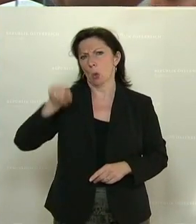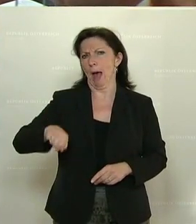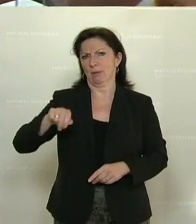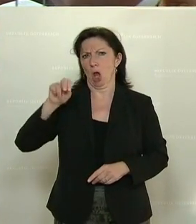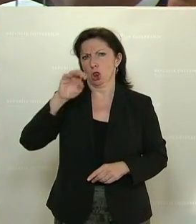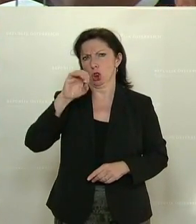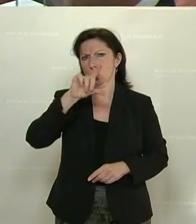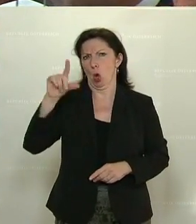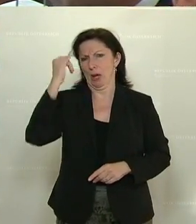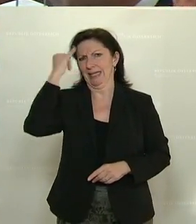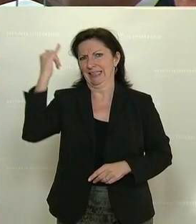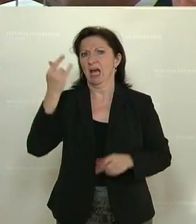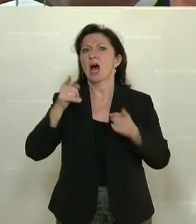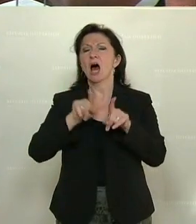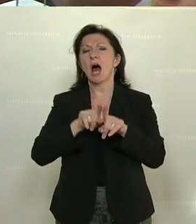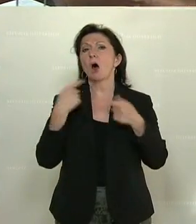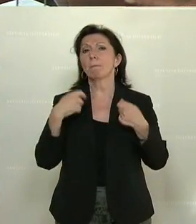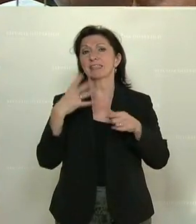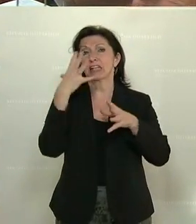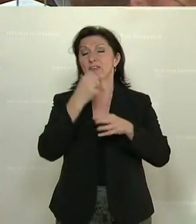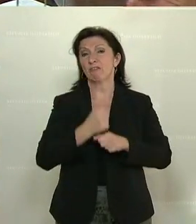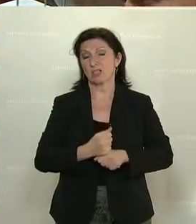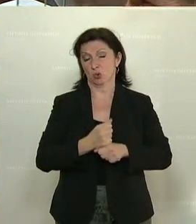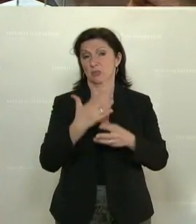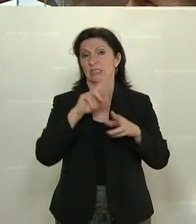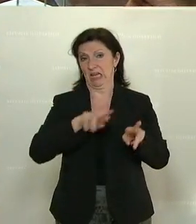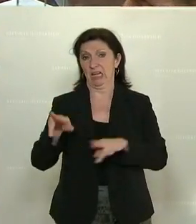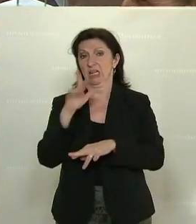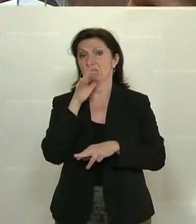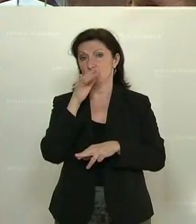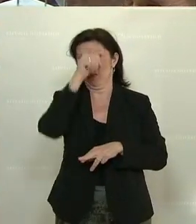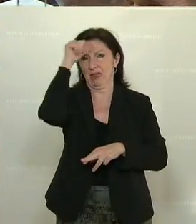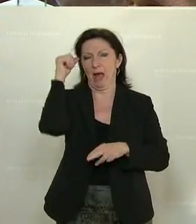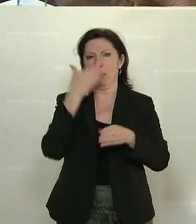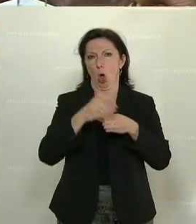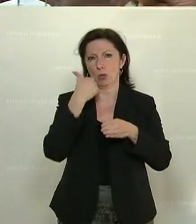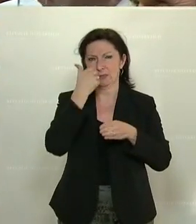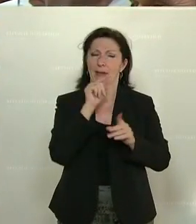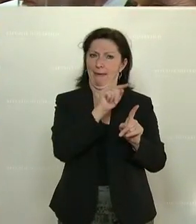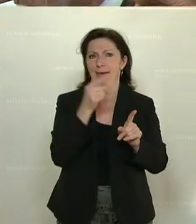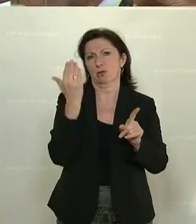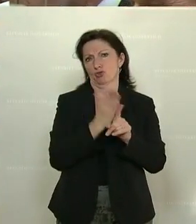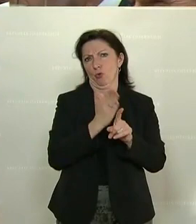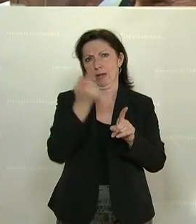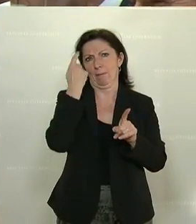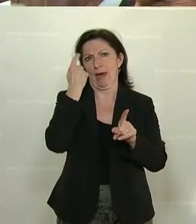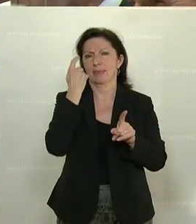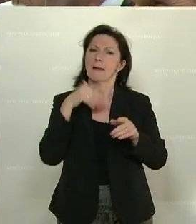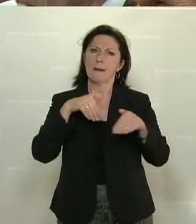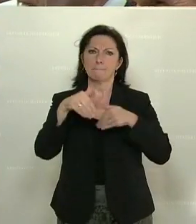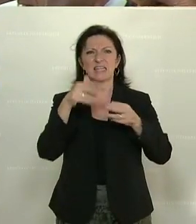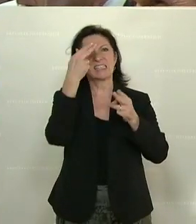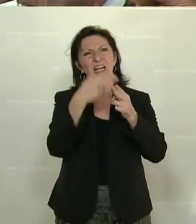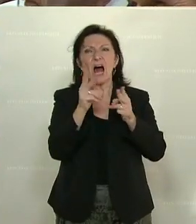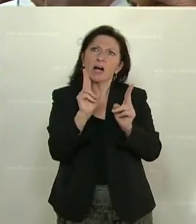gehabt hat, es war schon der Präsident des Verfassungsgerichtshofs, Gerhard Holzmann, der gemeint hatte, dass die Ministeranklage vielleicht